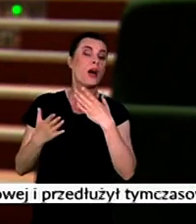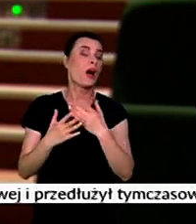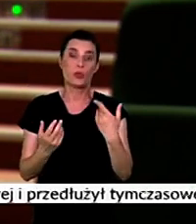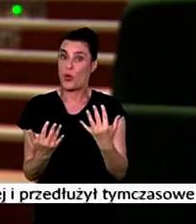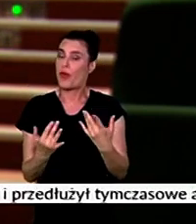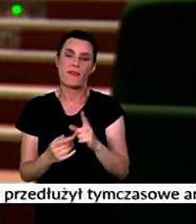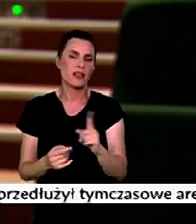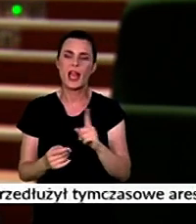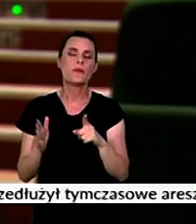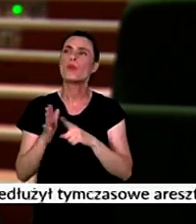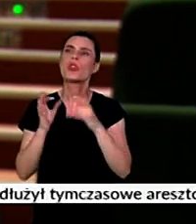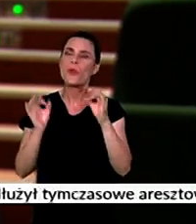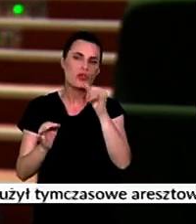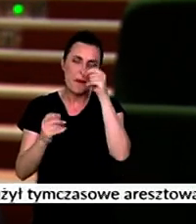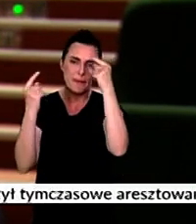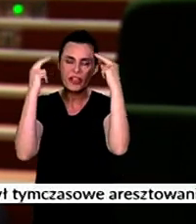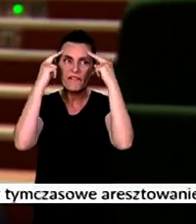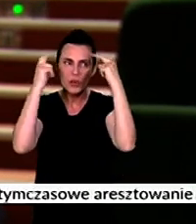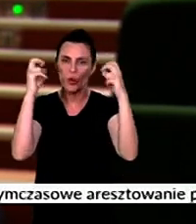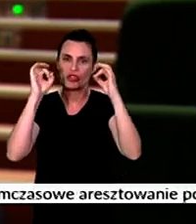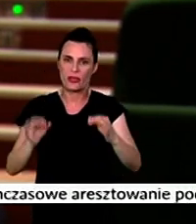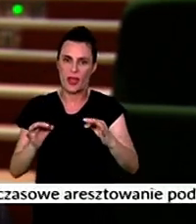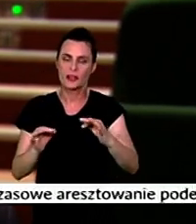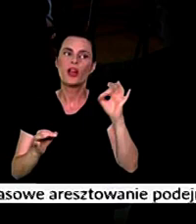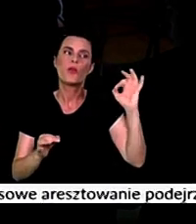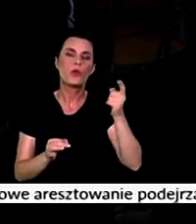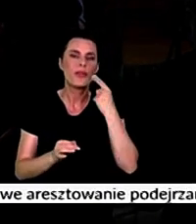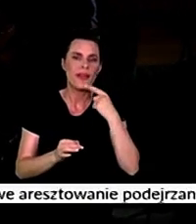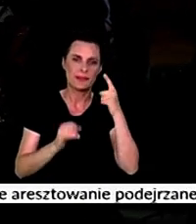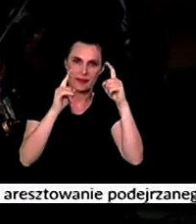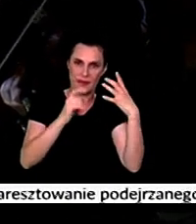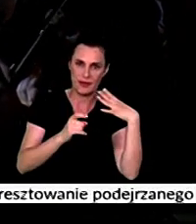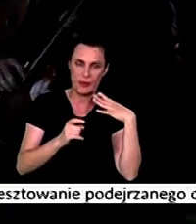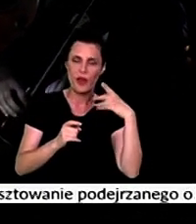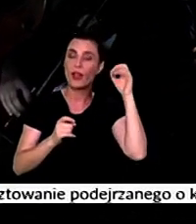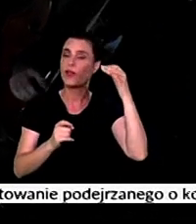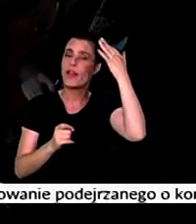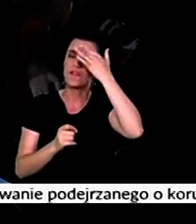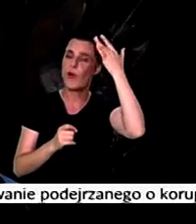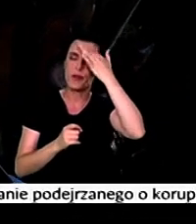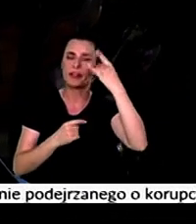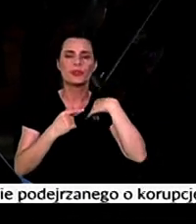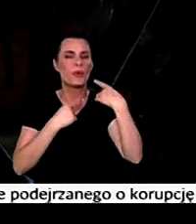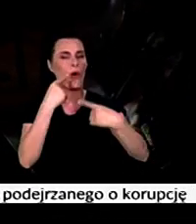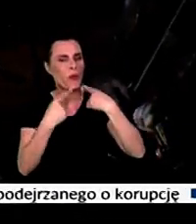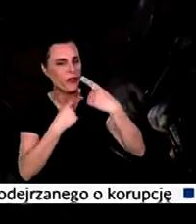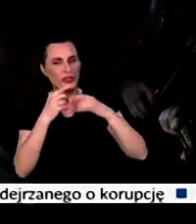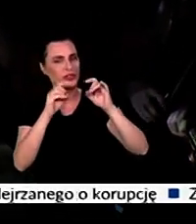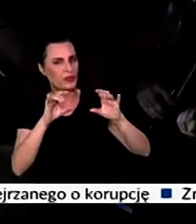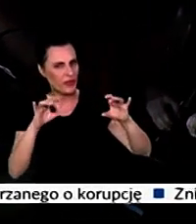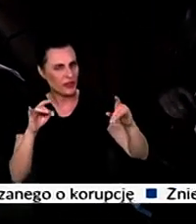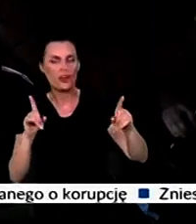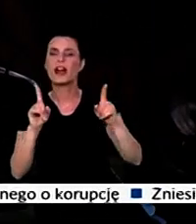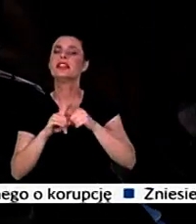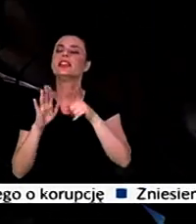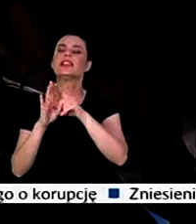umieć przestać myśleć we współczesny sposób, zacząć rozumieć ich język. Wyobraźnie inspirowały opowieści profesora i